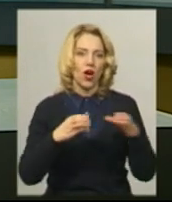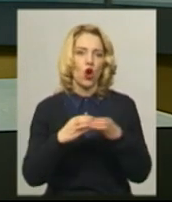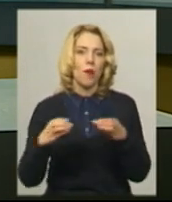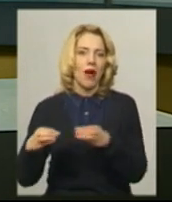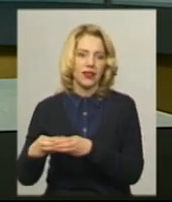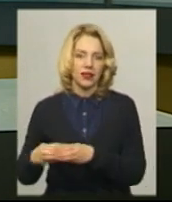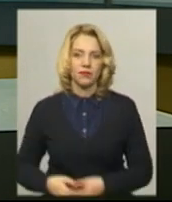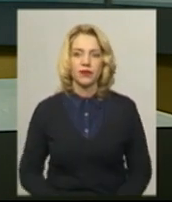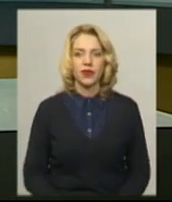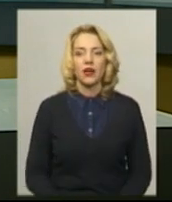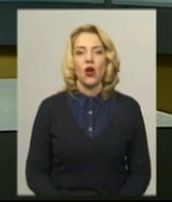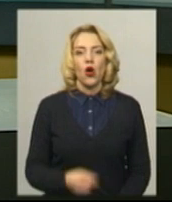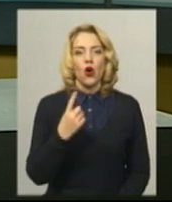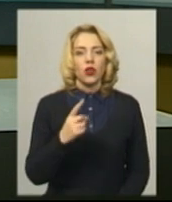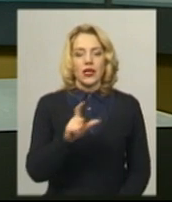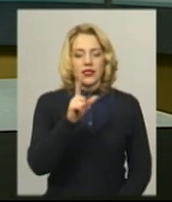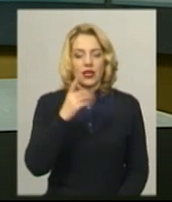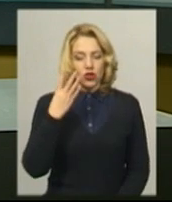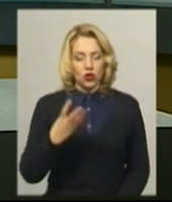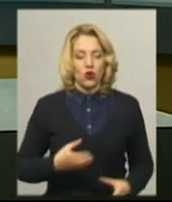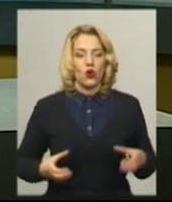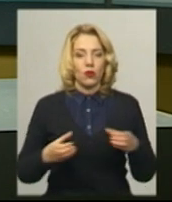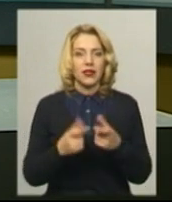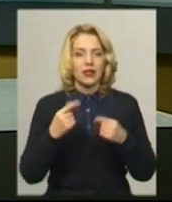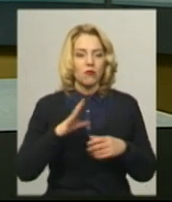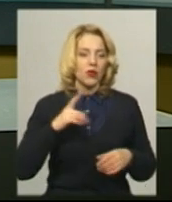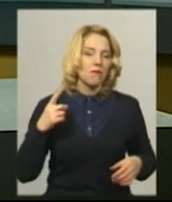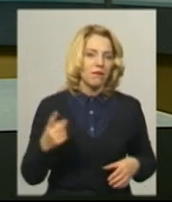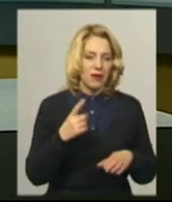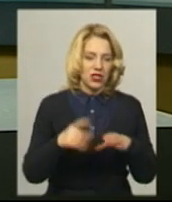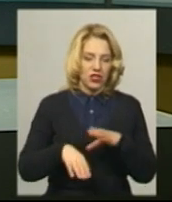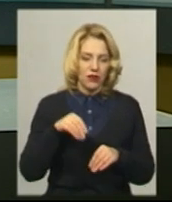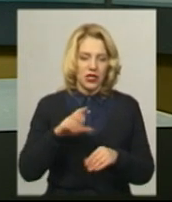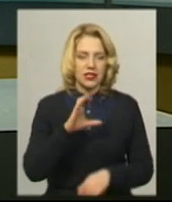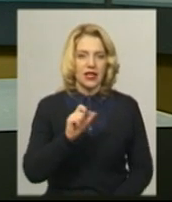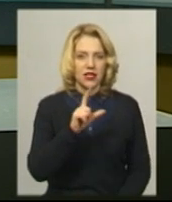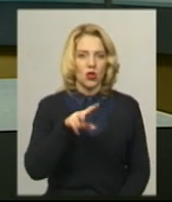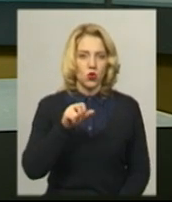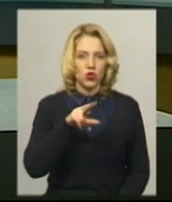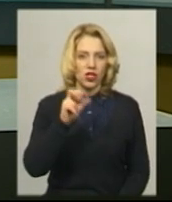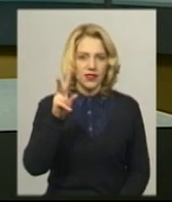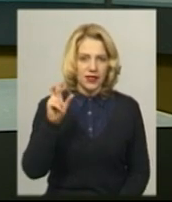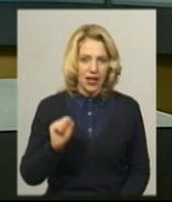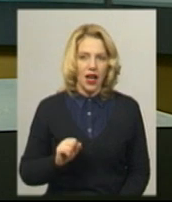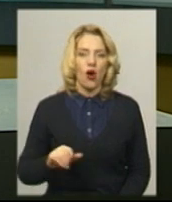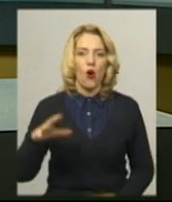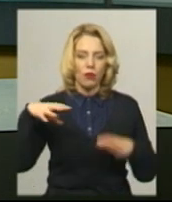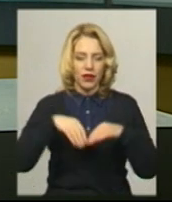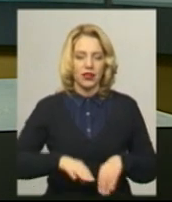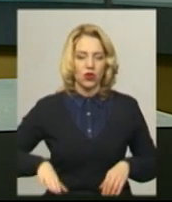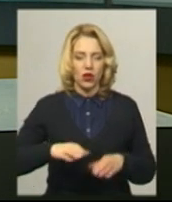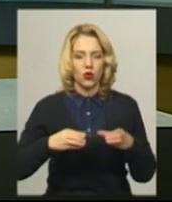Одна з чотирьох громад, вчора відбулися перші місцеві вибори – Заслучненська об'єднана тергромада Вона утворилася у